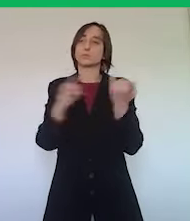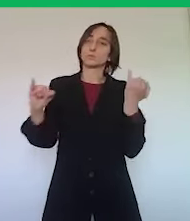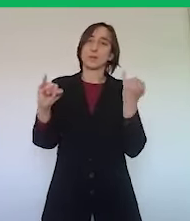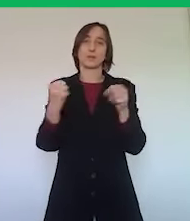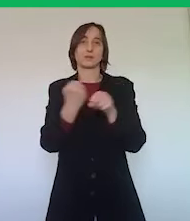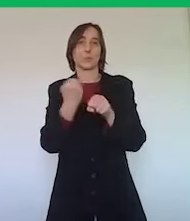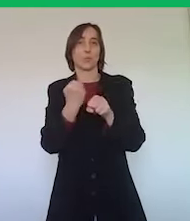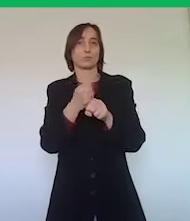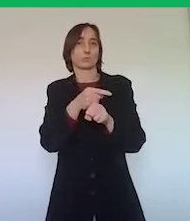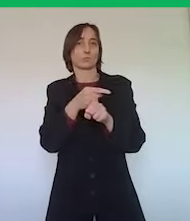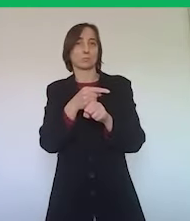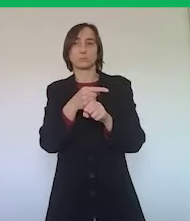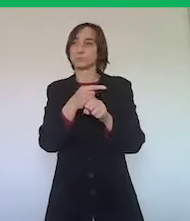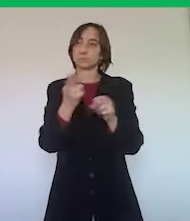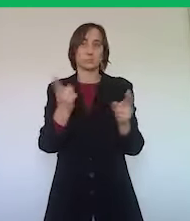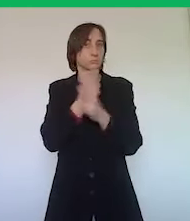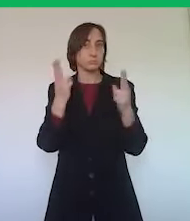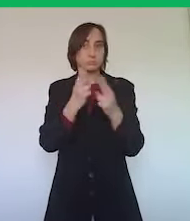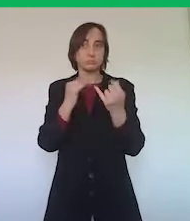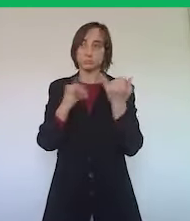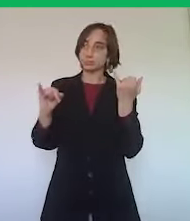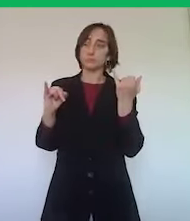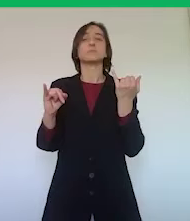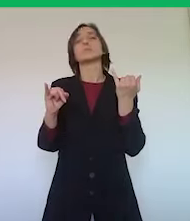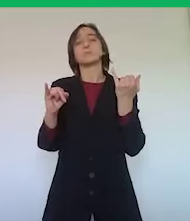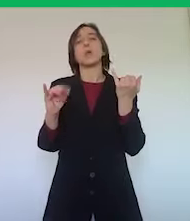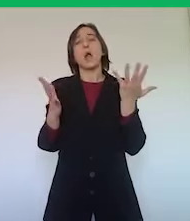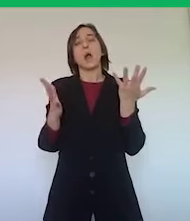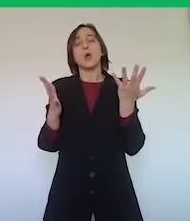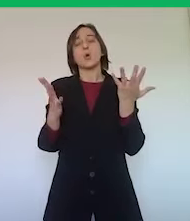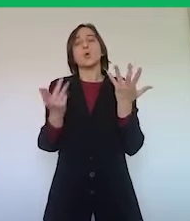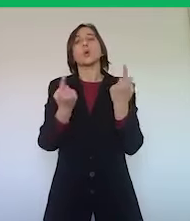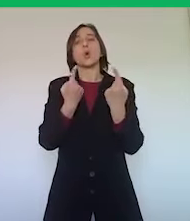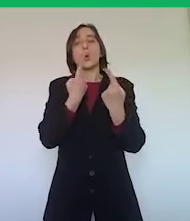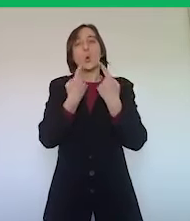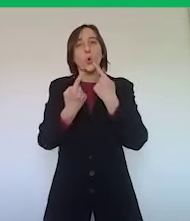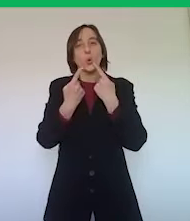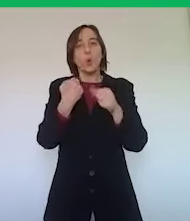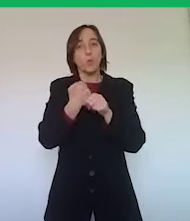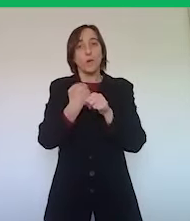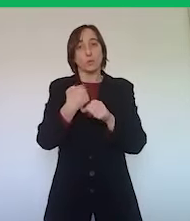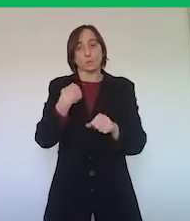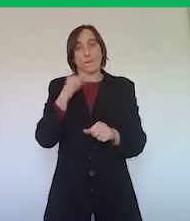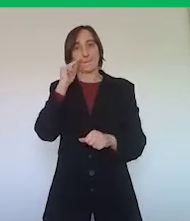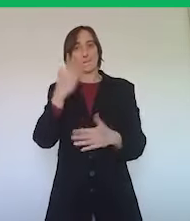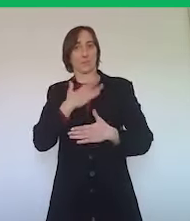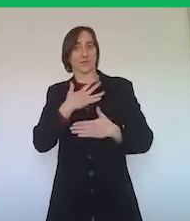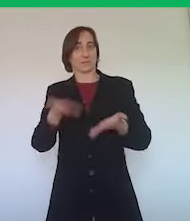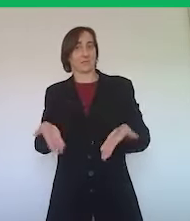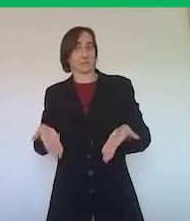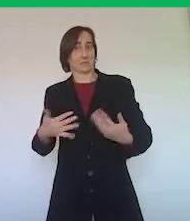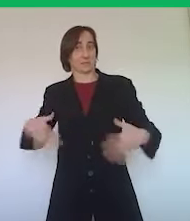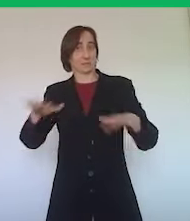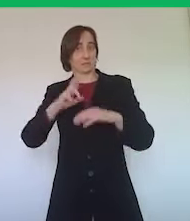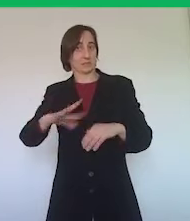la metodologia dello smart working, un colloquio di lavoro dal nostro punto di vista è